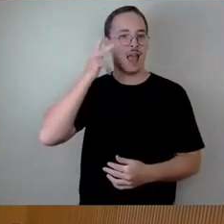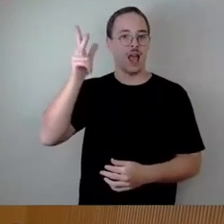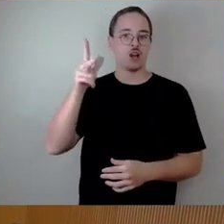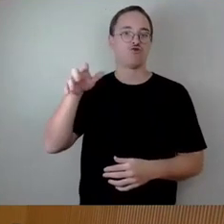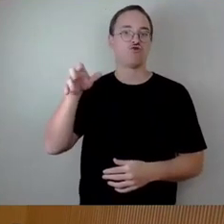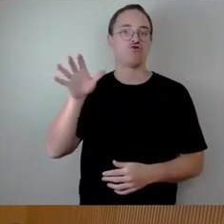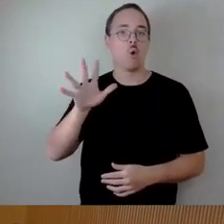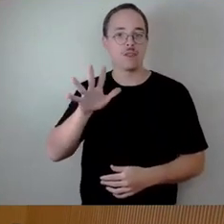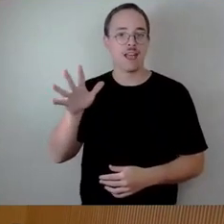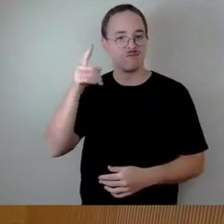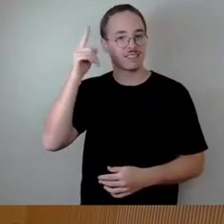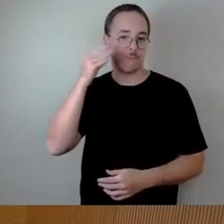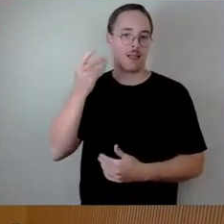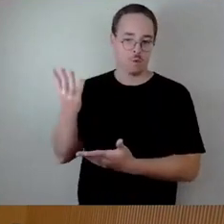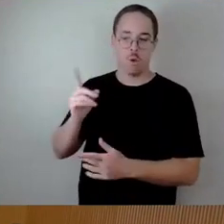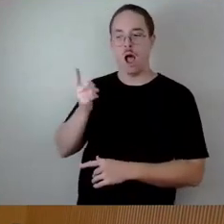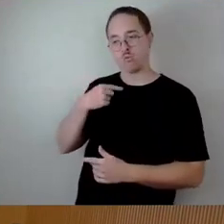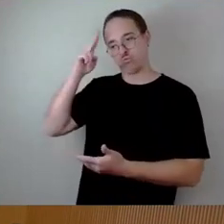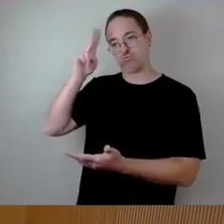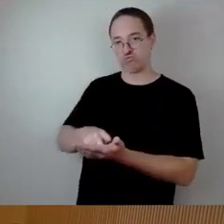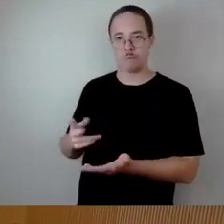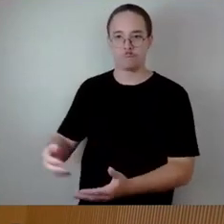Als nächstes SPD-Fraktion, Frau Arndt.